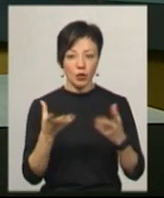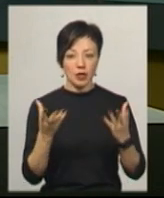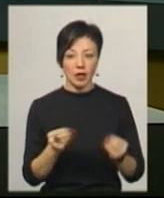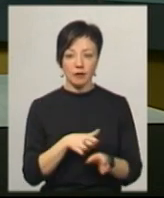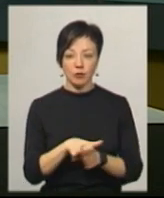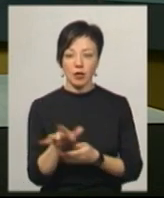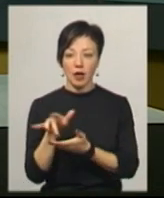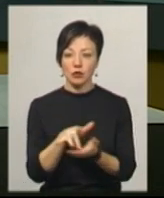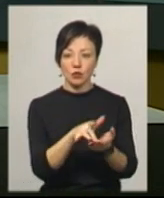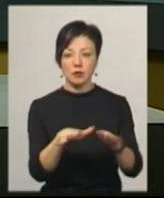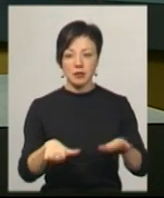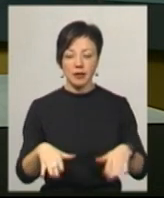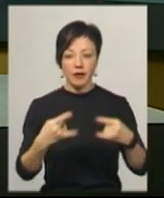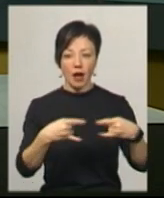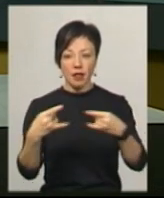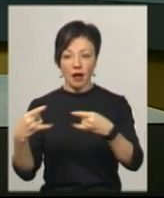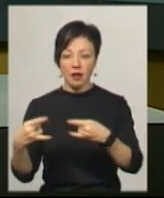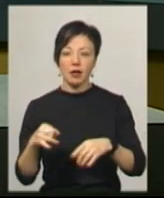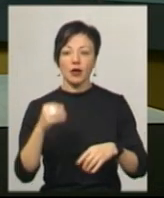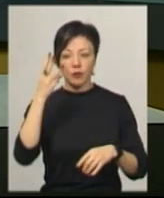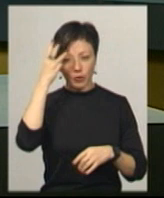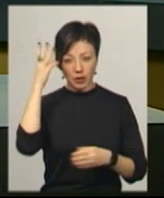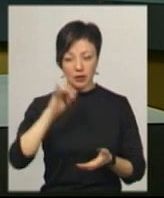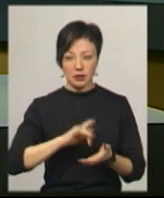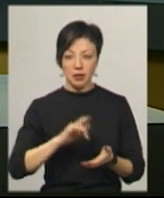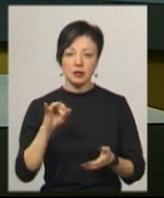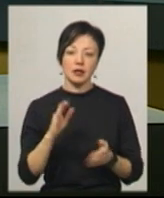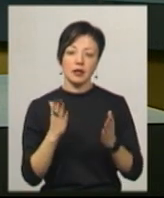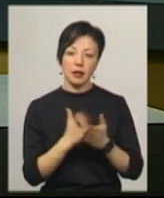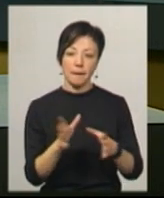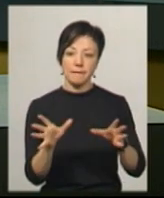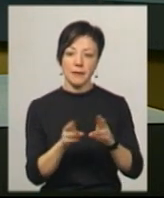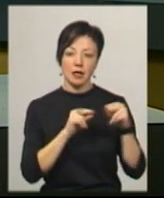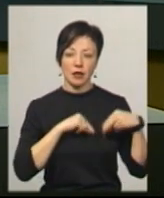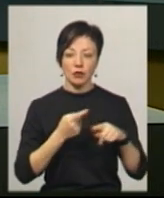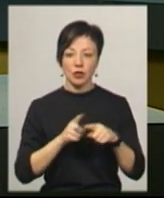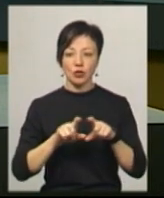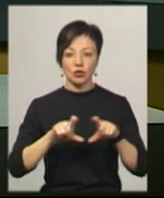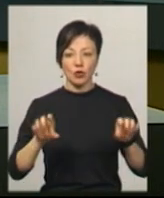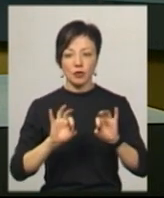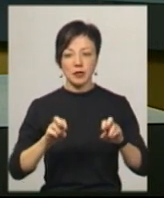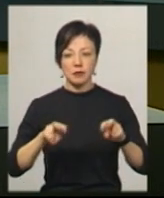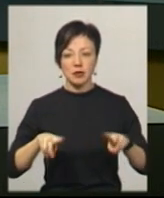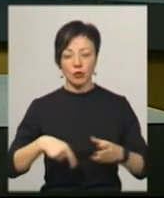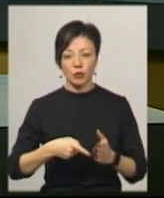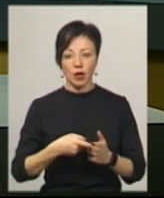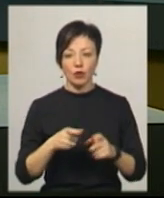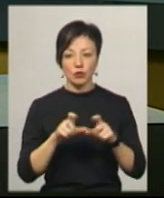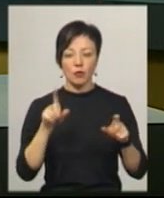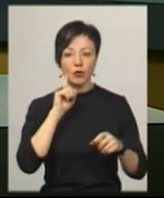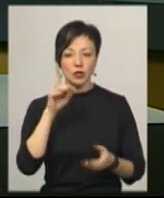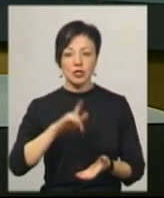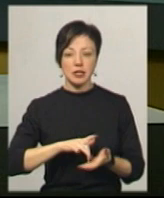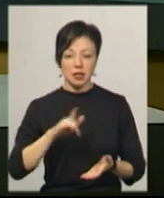відбудеться екскурсія на місцеві канали. Зокрема, і ЮА Поділя, який є партнером школи, розповідає спеціаліст комунальної установи